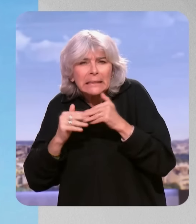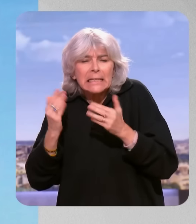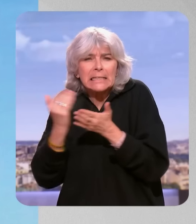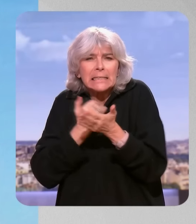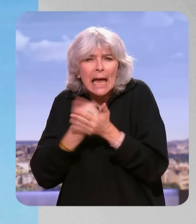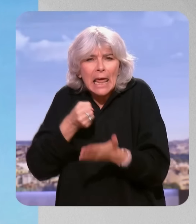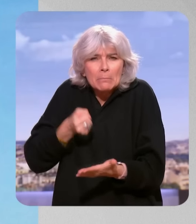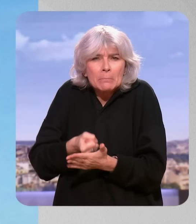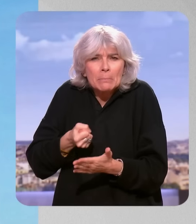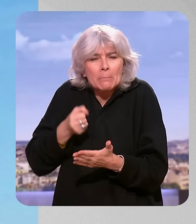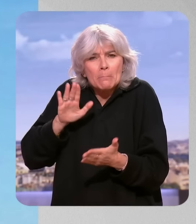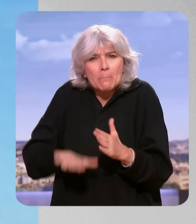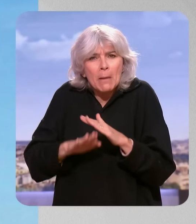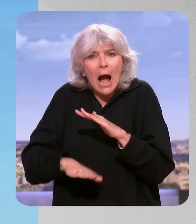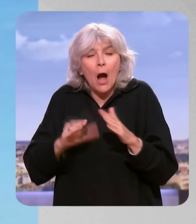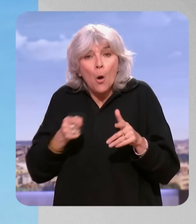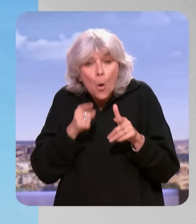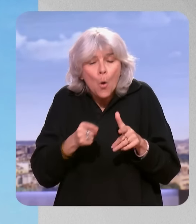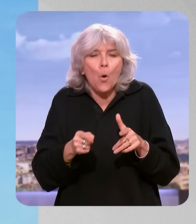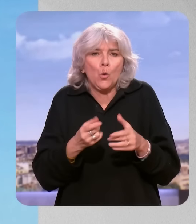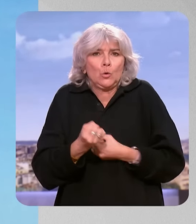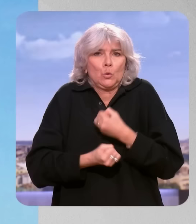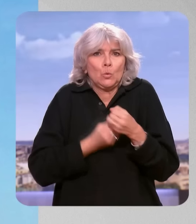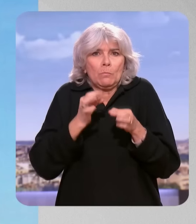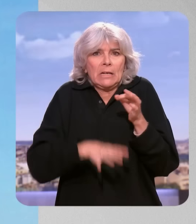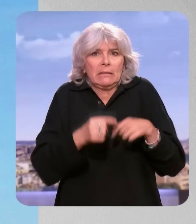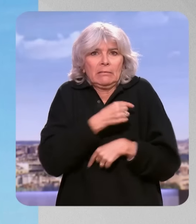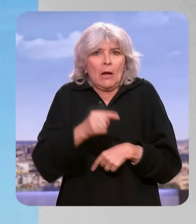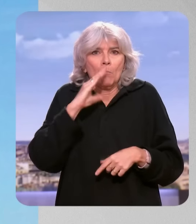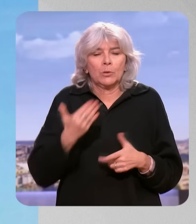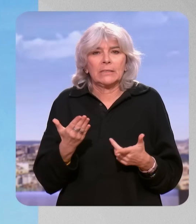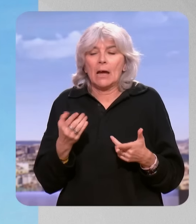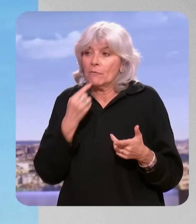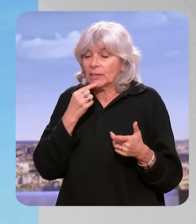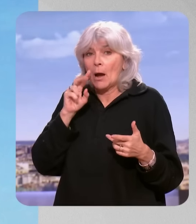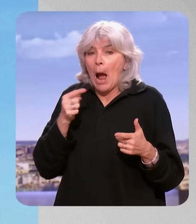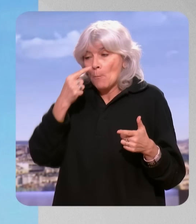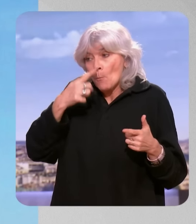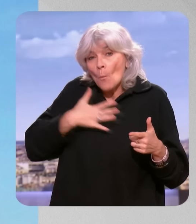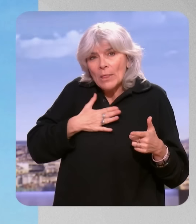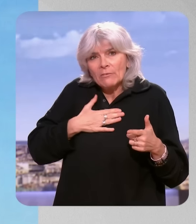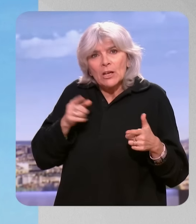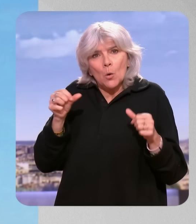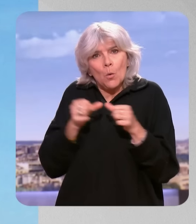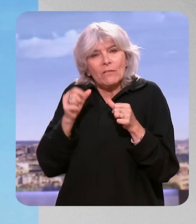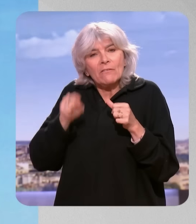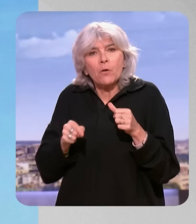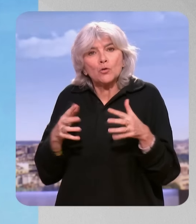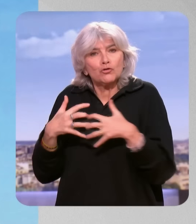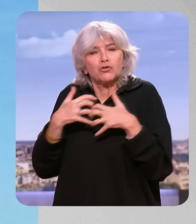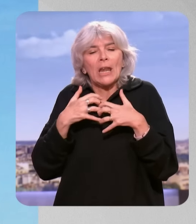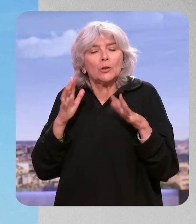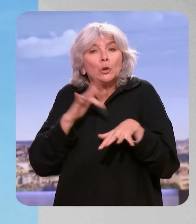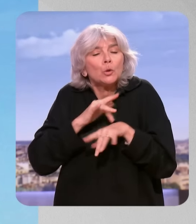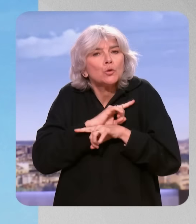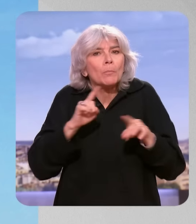salaires les plus bas, qui sont pénalisés. Et donc, moi, ma position, c'est qu'il ne pas